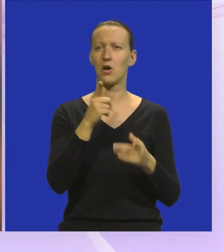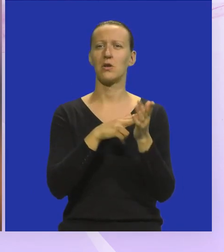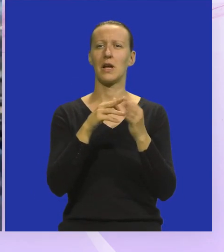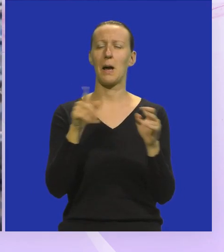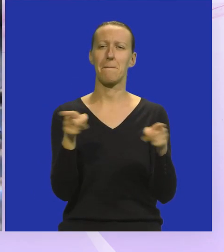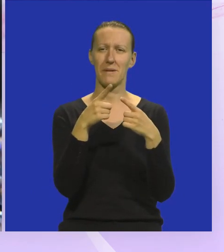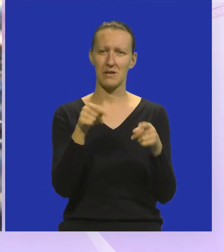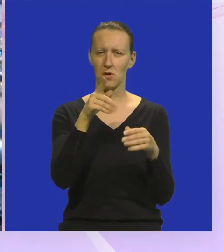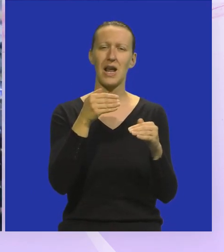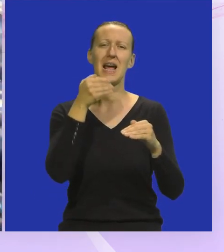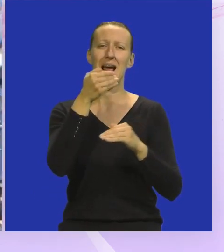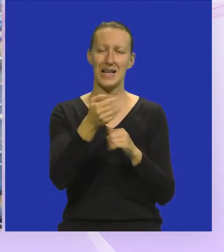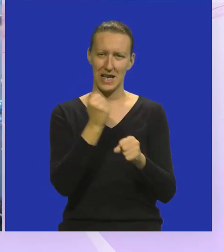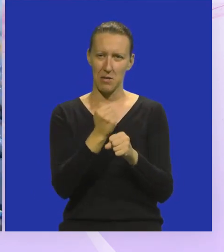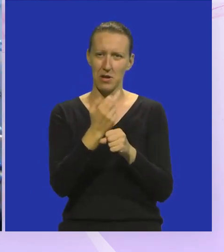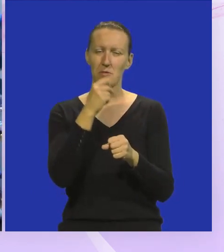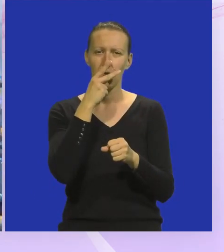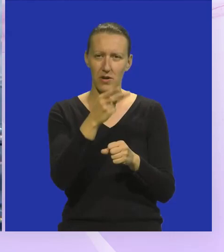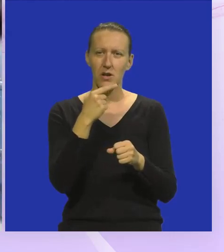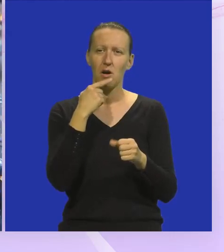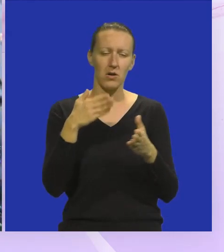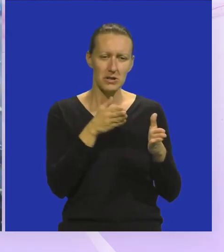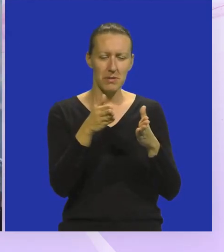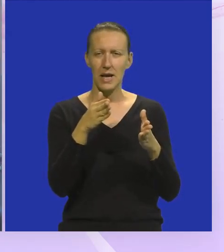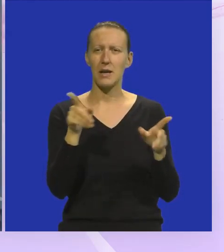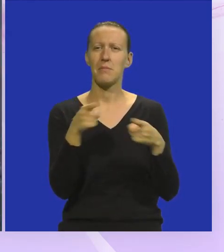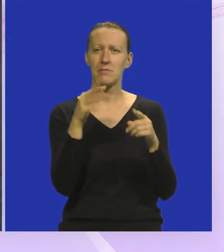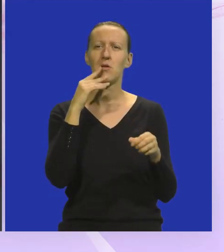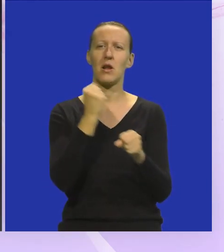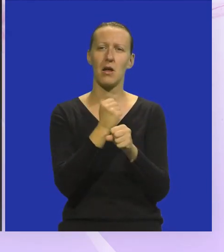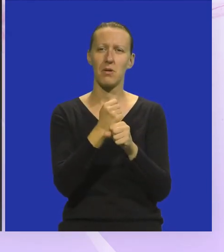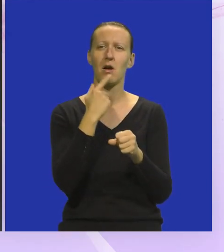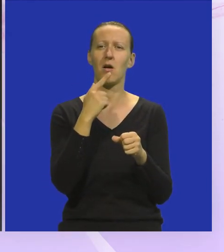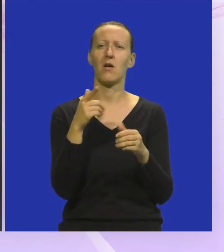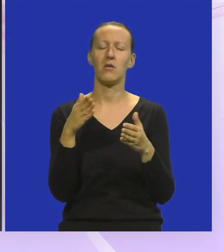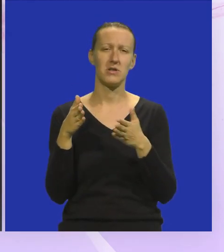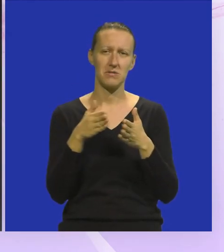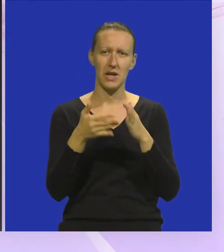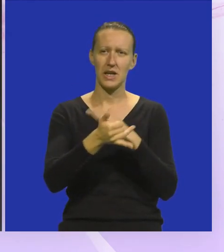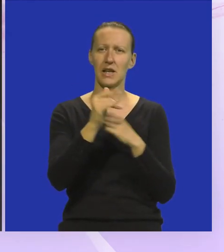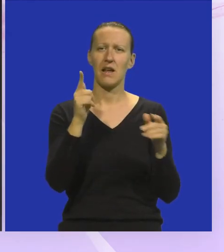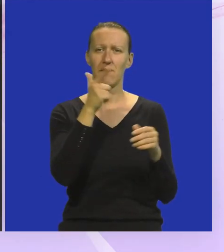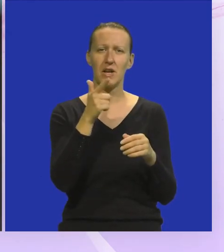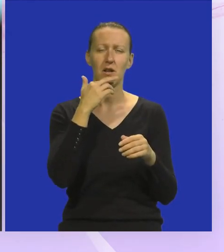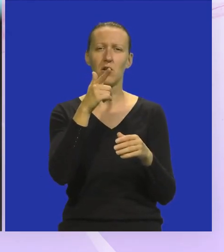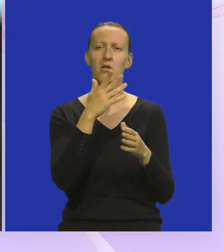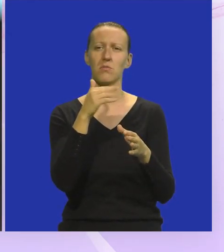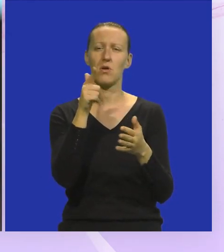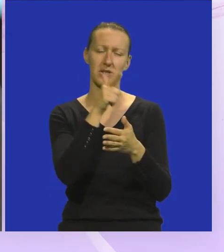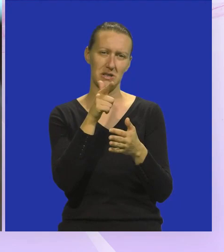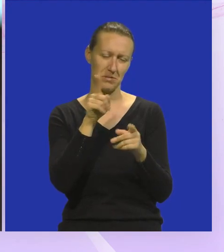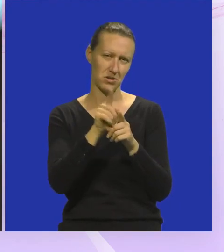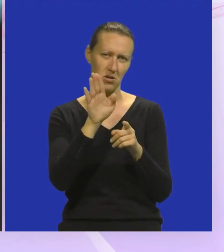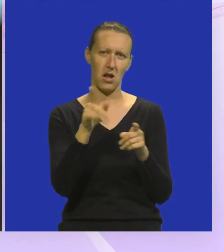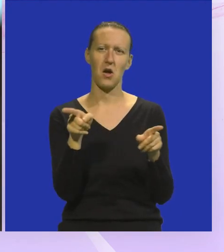pjesmu, on je kasnije napravljen i kad smo vidjeli već u kojem smjeru ide pjesma Onda smo odredili u kojem smjeru će ići video i na tu zapravo šablonu smo snimili